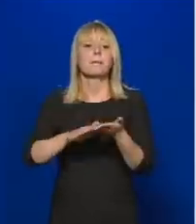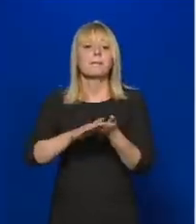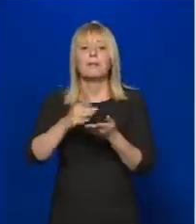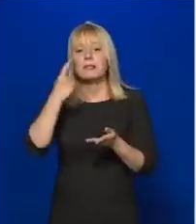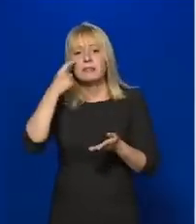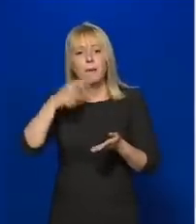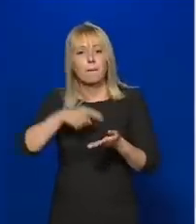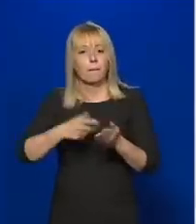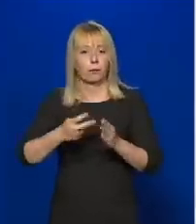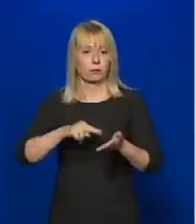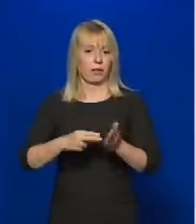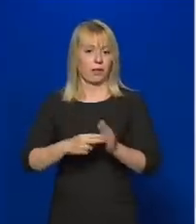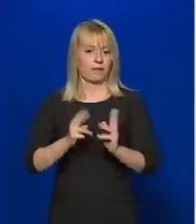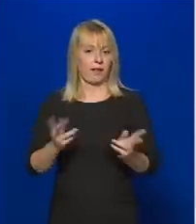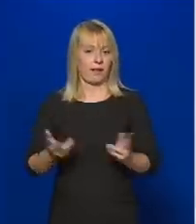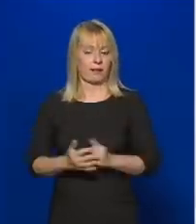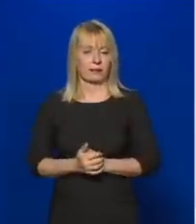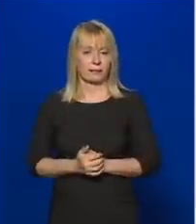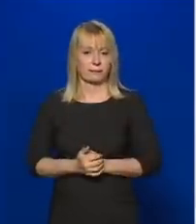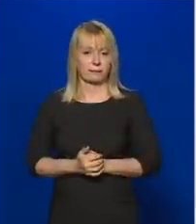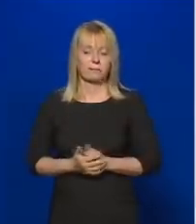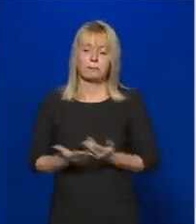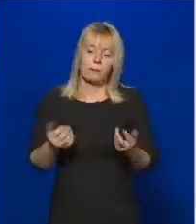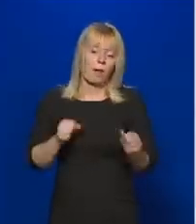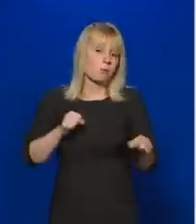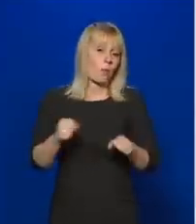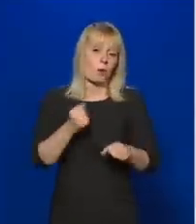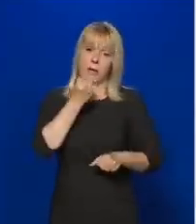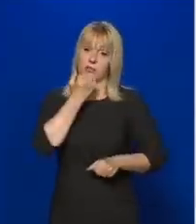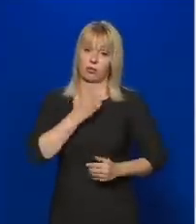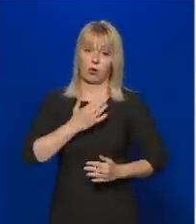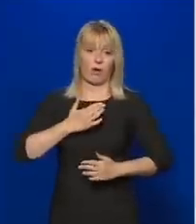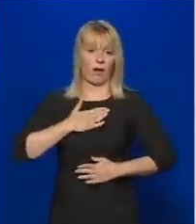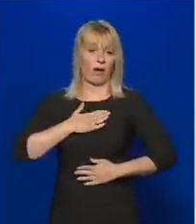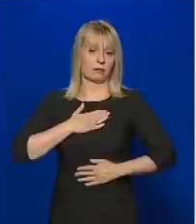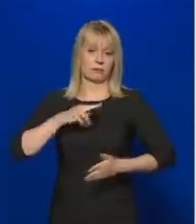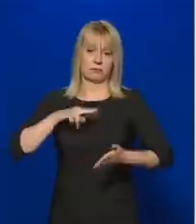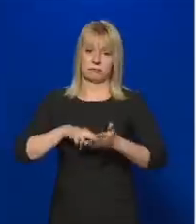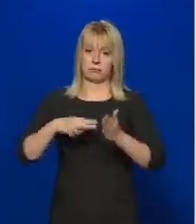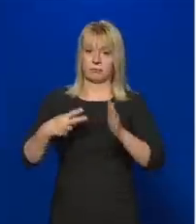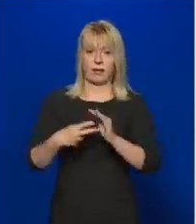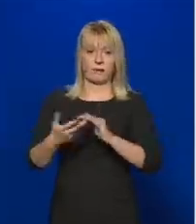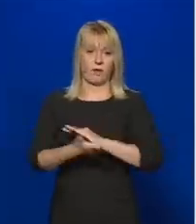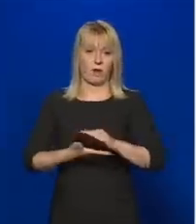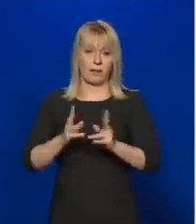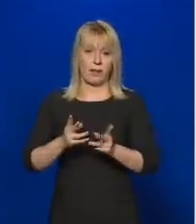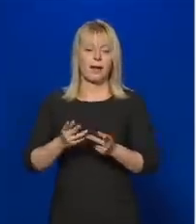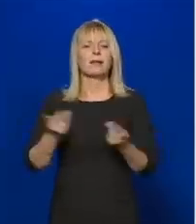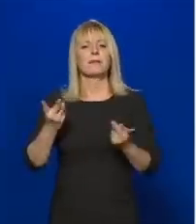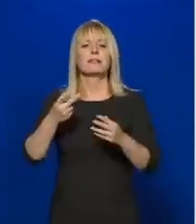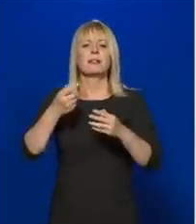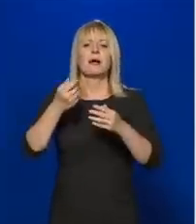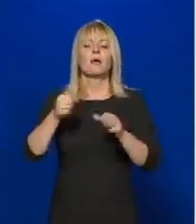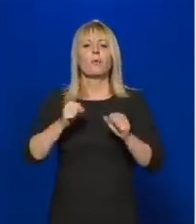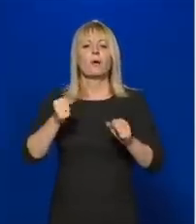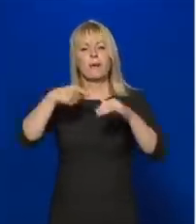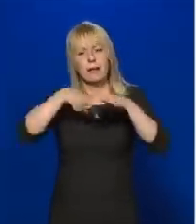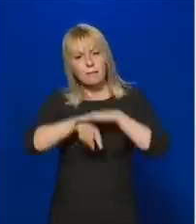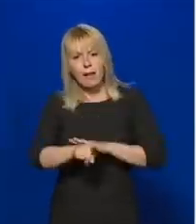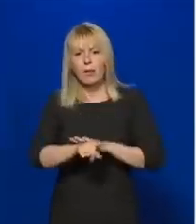A kormány saját prognózisai alapján tud tervezni, és a kormányon belül is áltérő vélemények vannak az idei